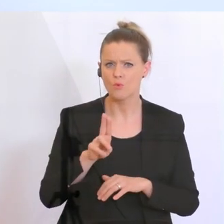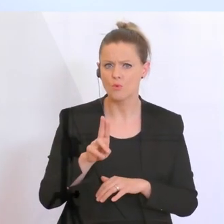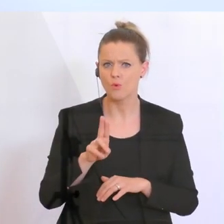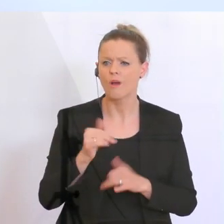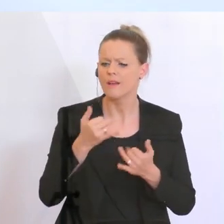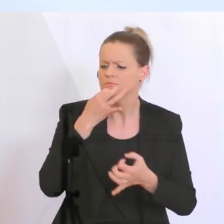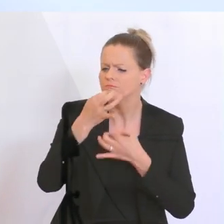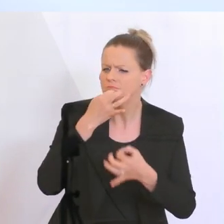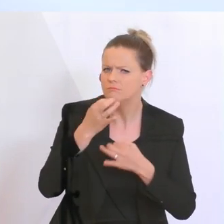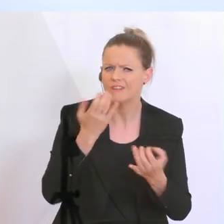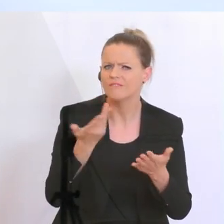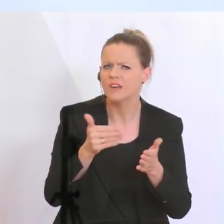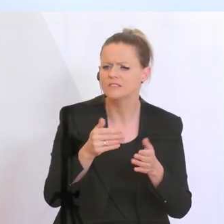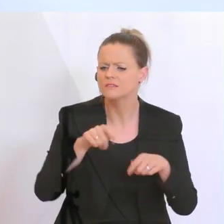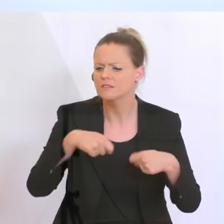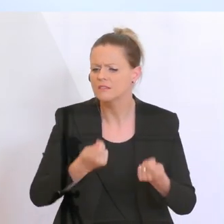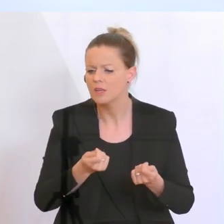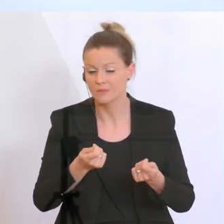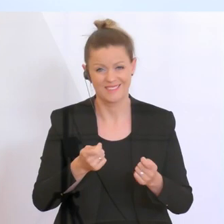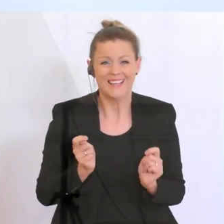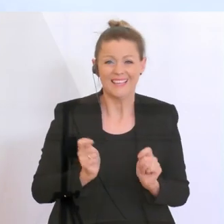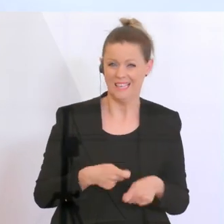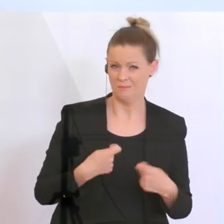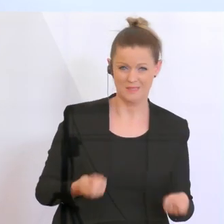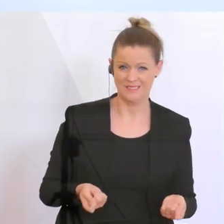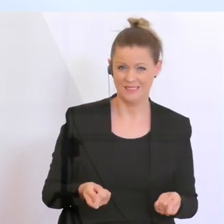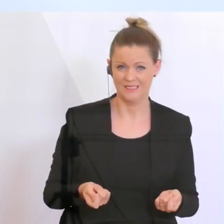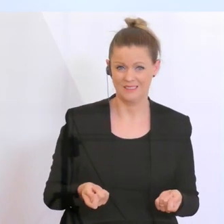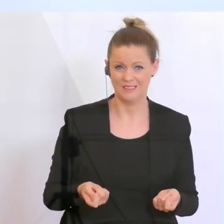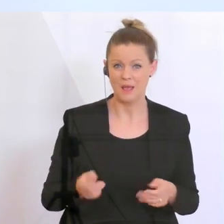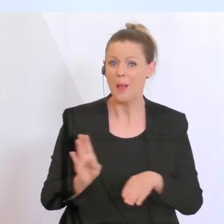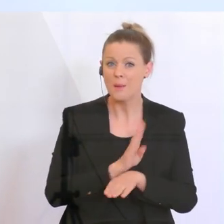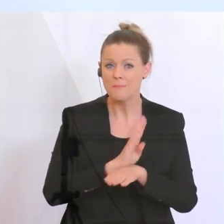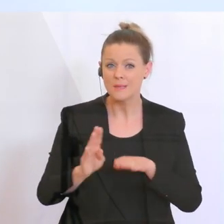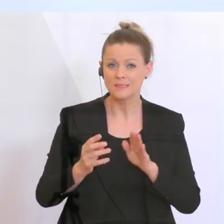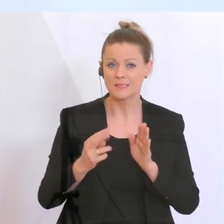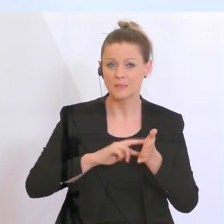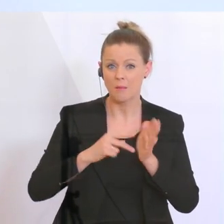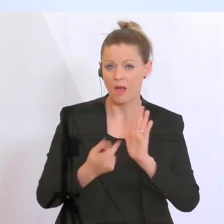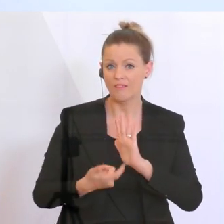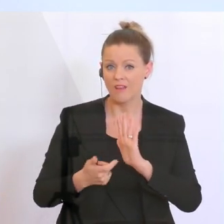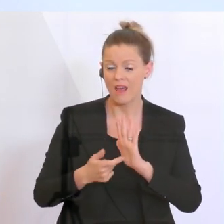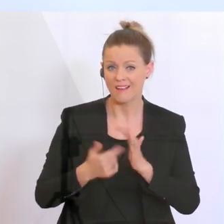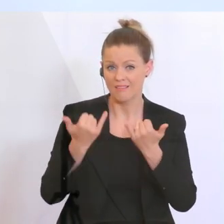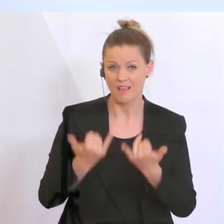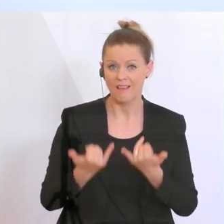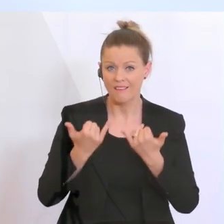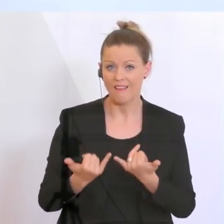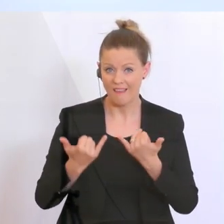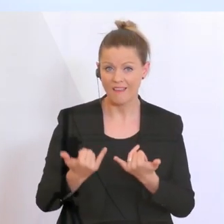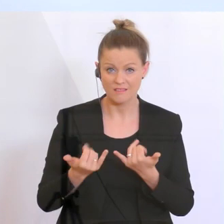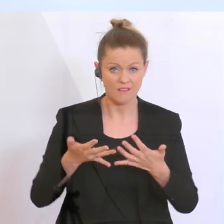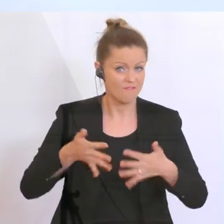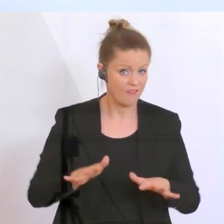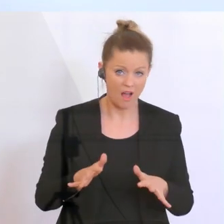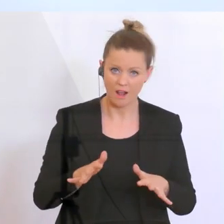abzufragen, die es im Moment nicht geben kann. Das Verlangen von Businessplänen ist deshalb etwas, was in diesem